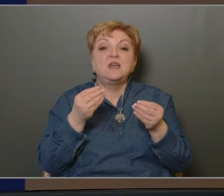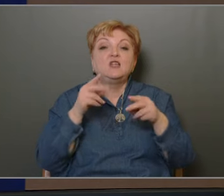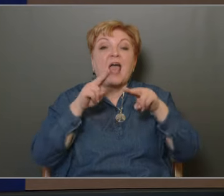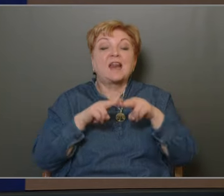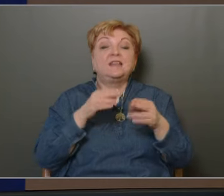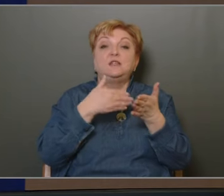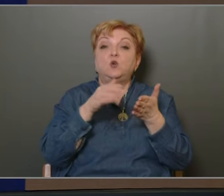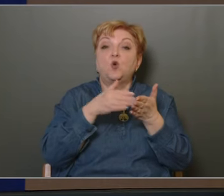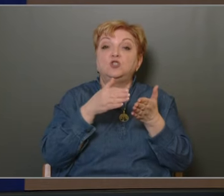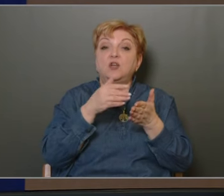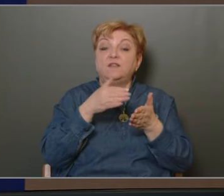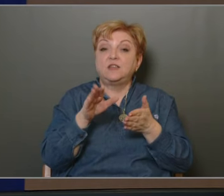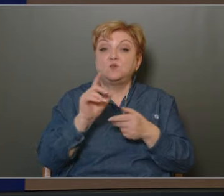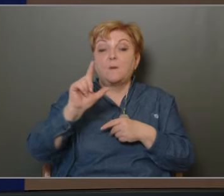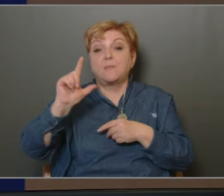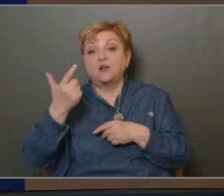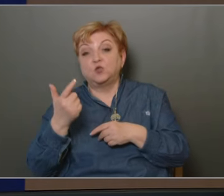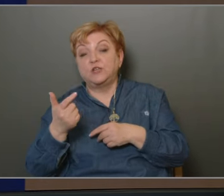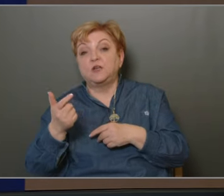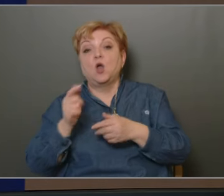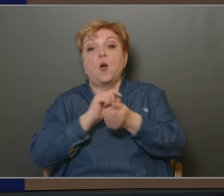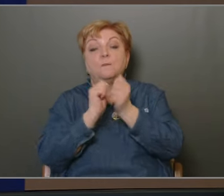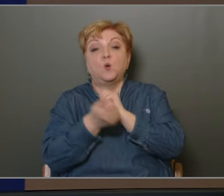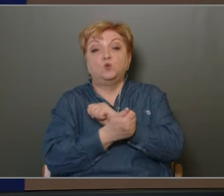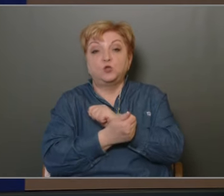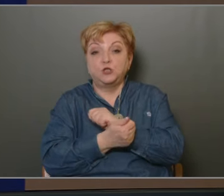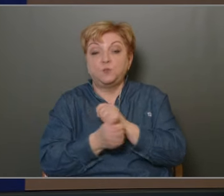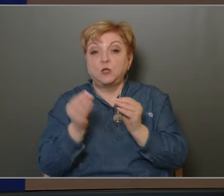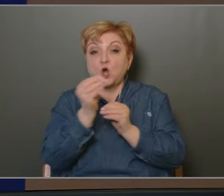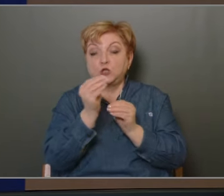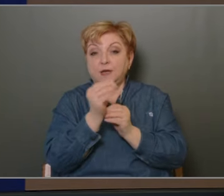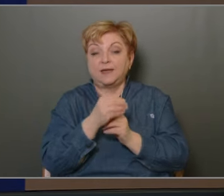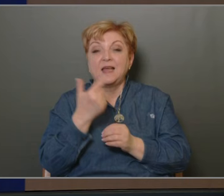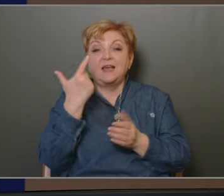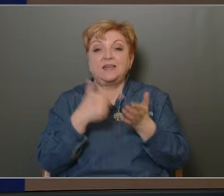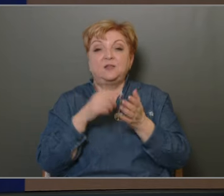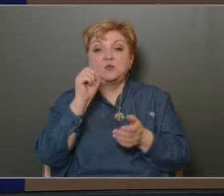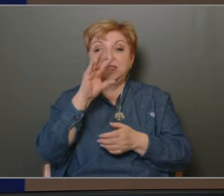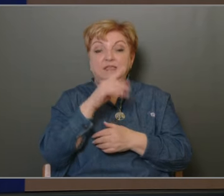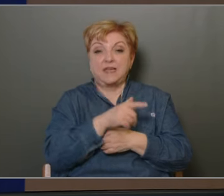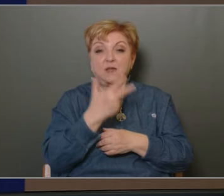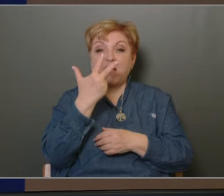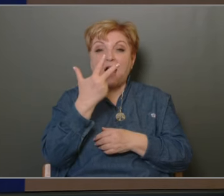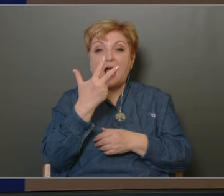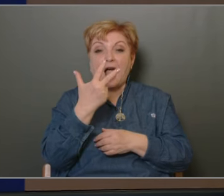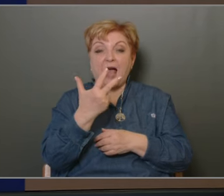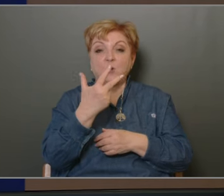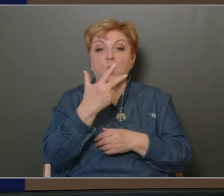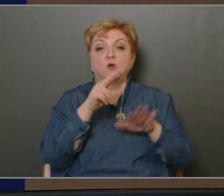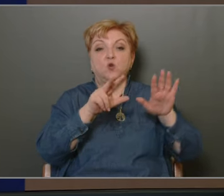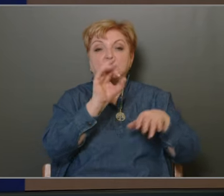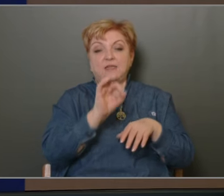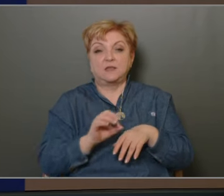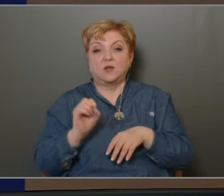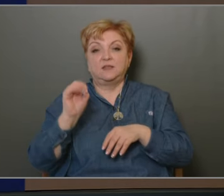költségvetésben, és a második pedig módosított előirányzatban a tartalék. 2014-ben 3-8 százalék,